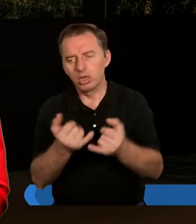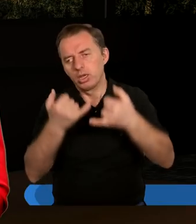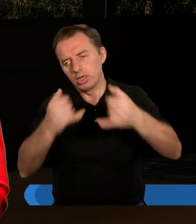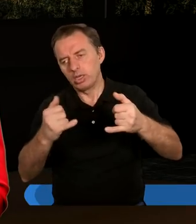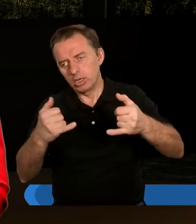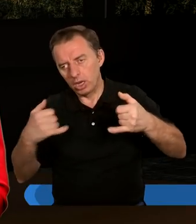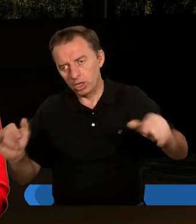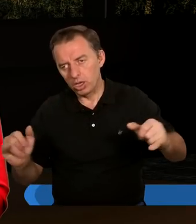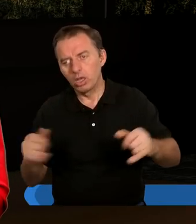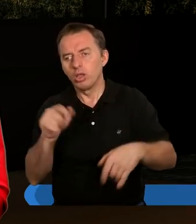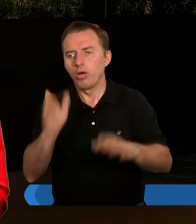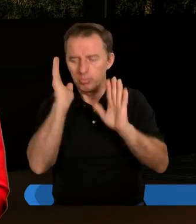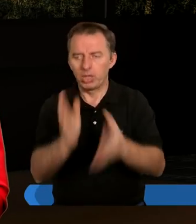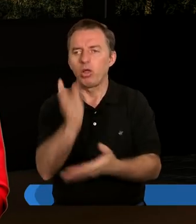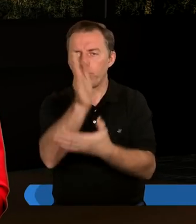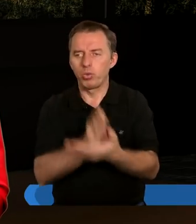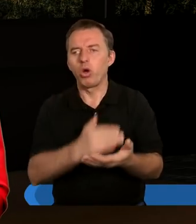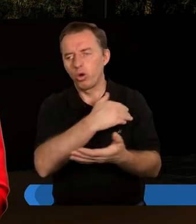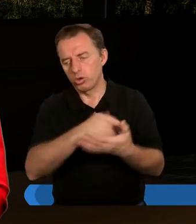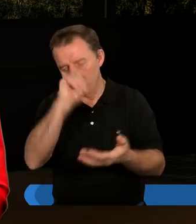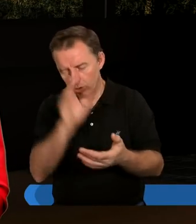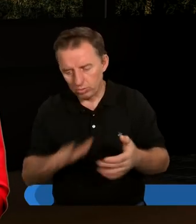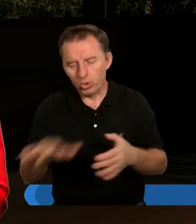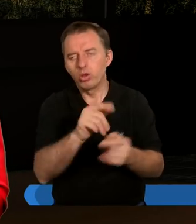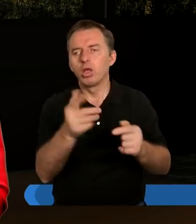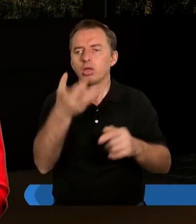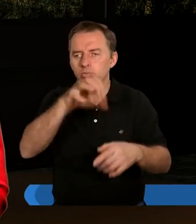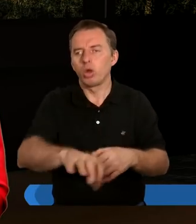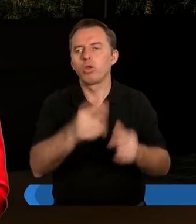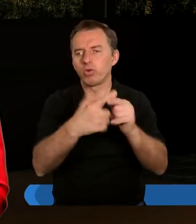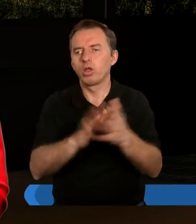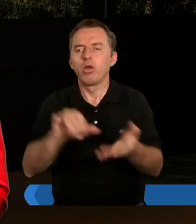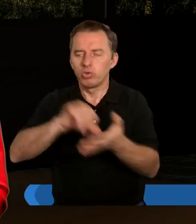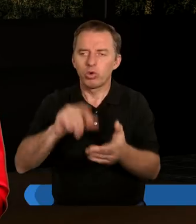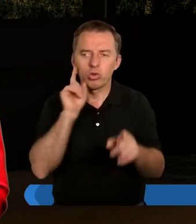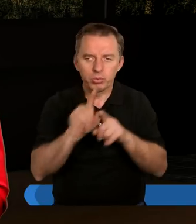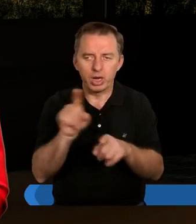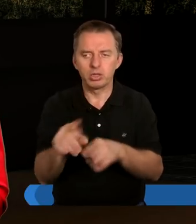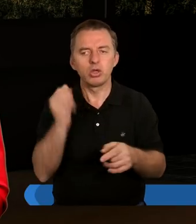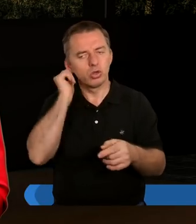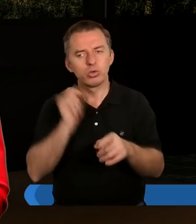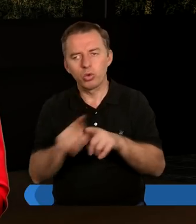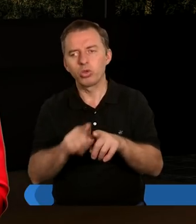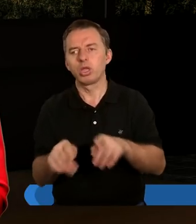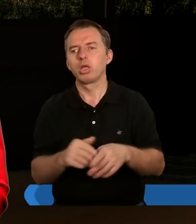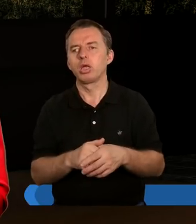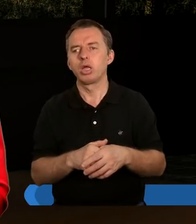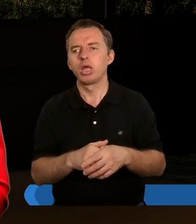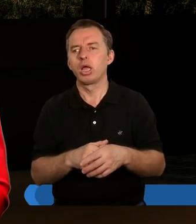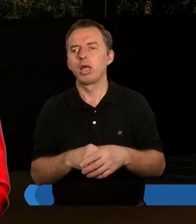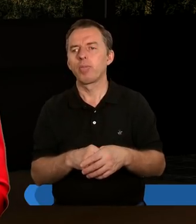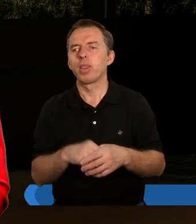robimy inaczej, tworzymy podziały w społeczności, w zborze, w Kościele, wśród braci i sióstr. Także